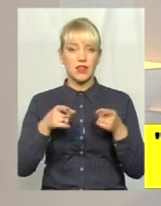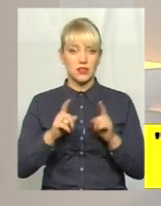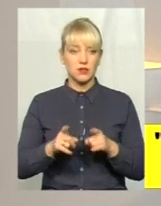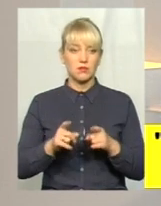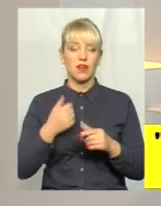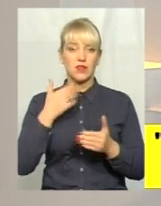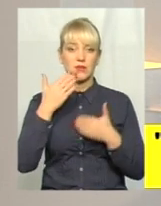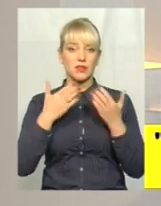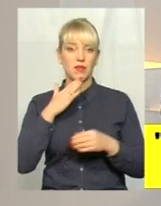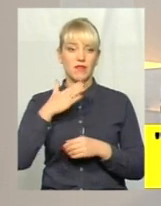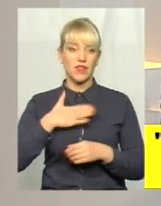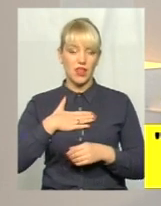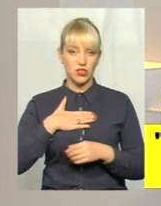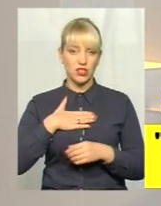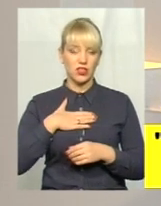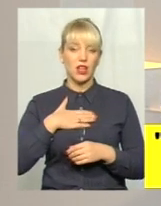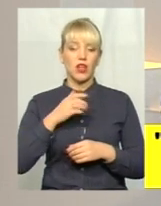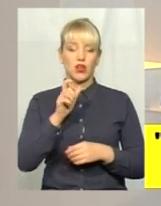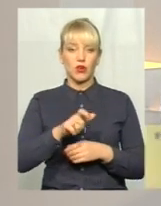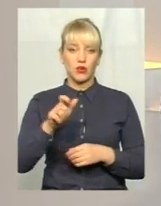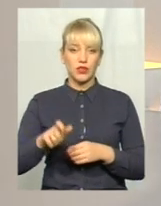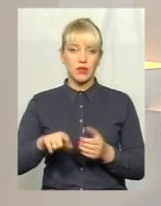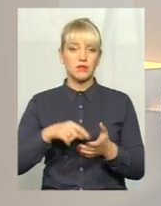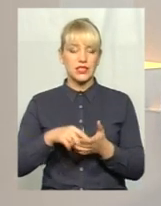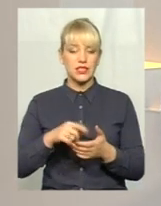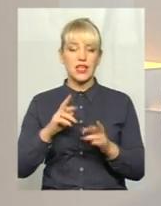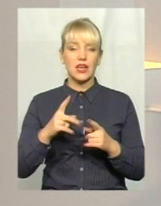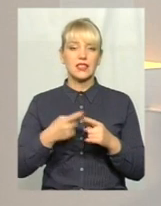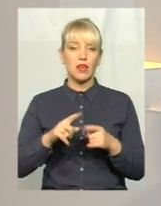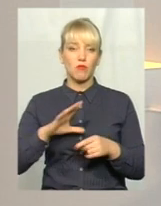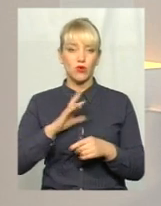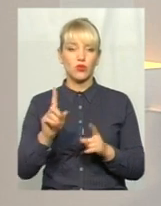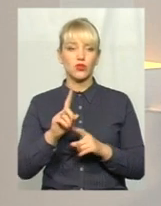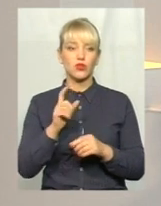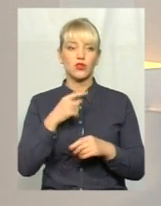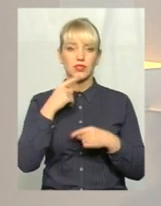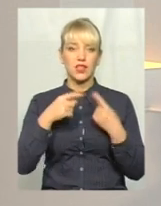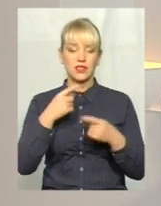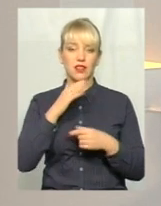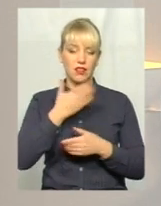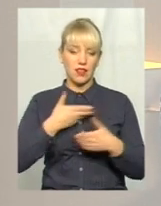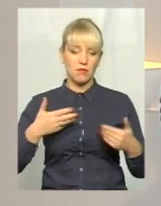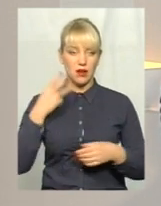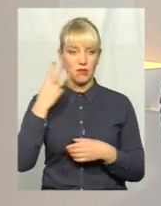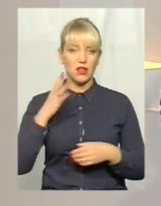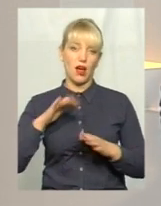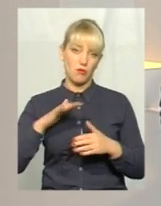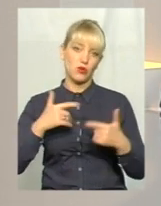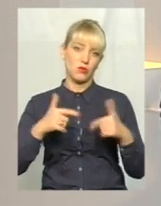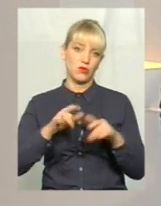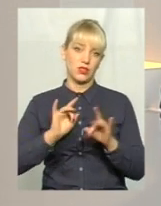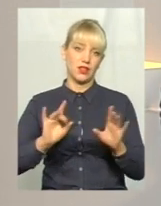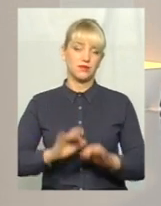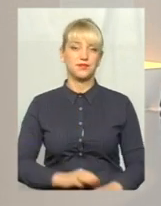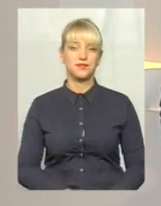вулицях нашого міста. Давайте зараз подивимося, як це було, що сказали нам хмельничани, а тоді я представлю вам гостей нашої студії.